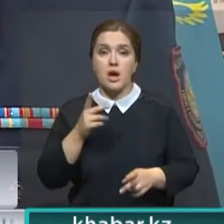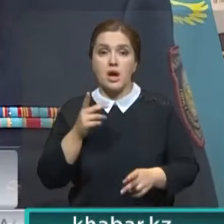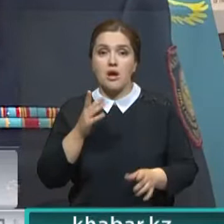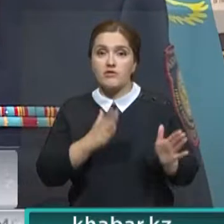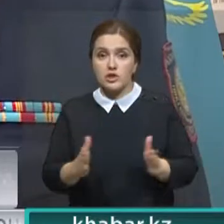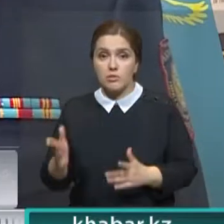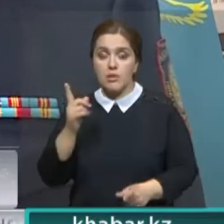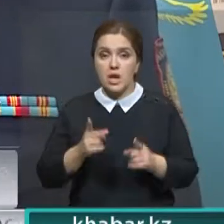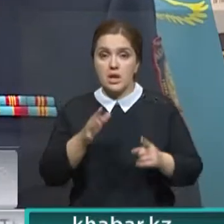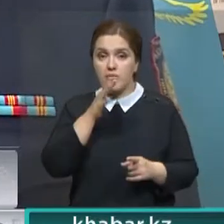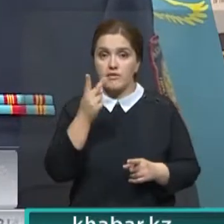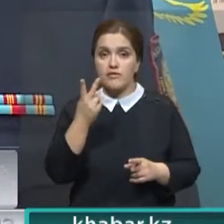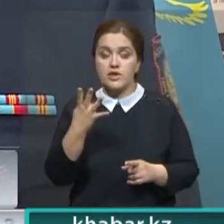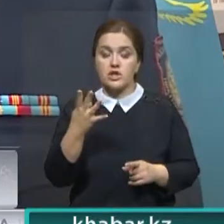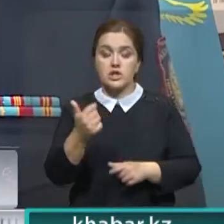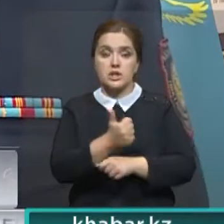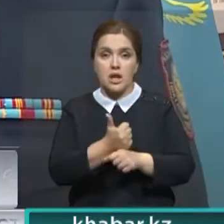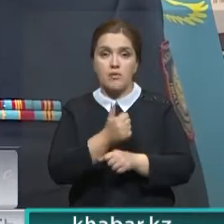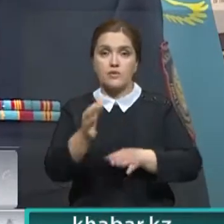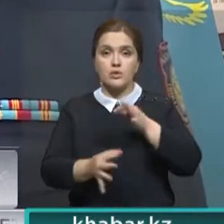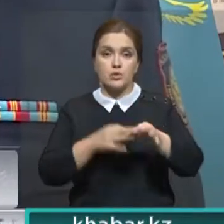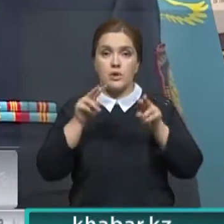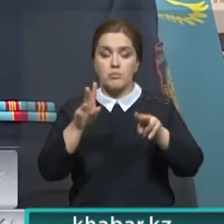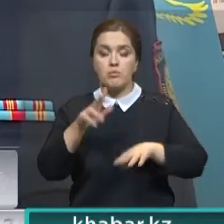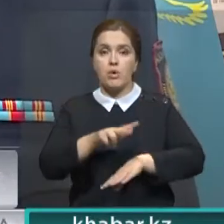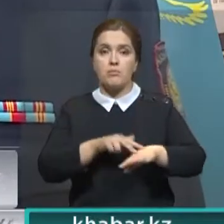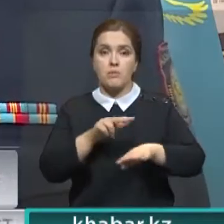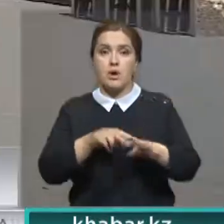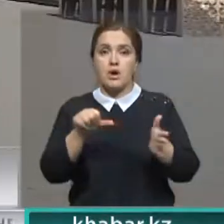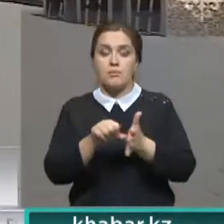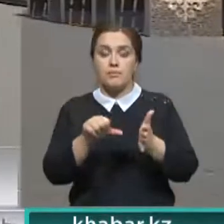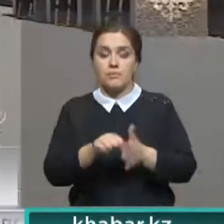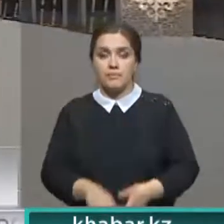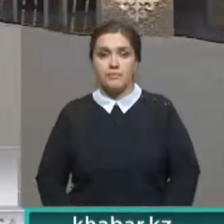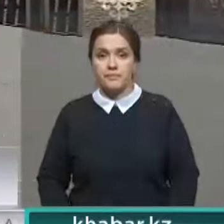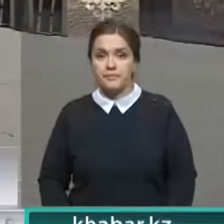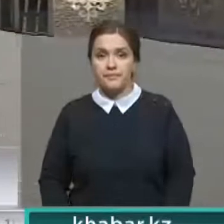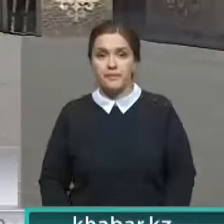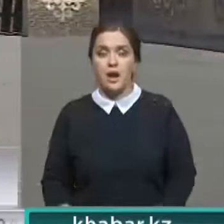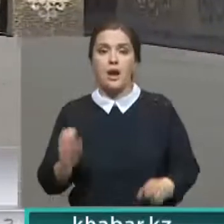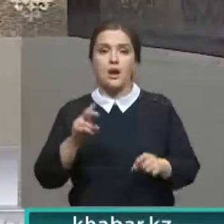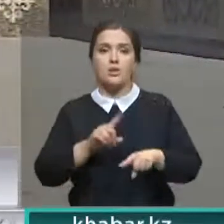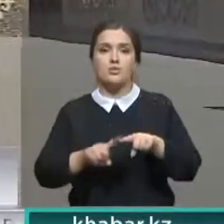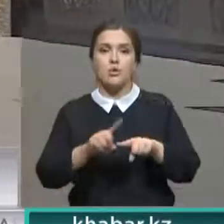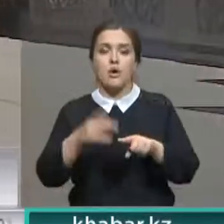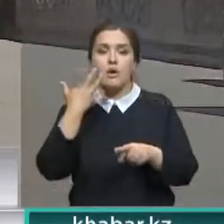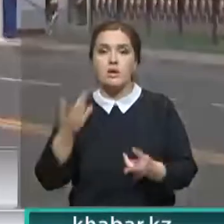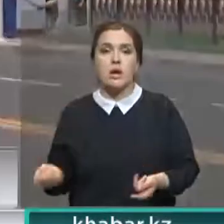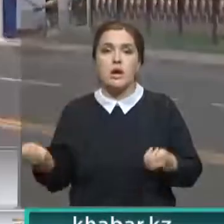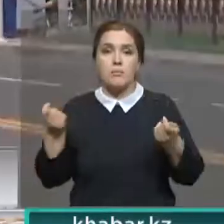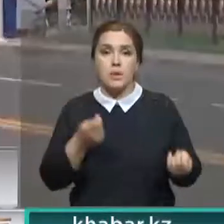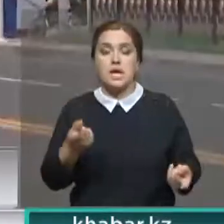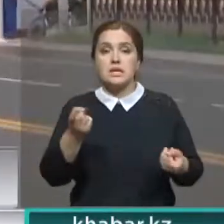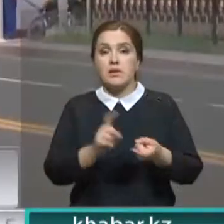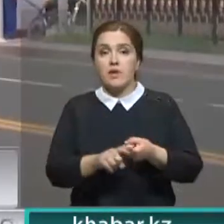24 часа в сутки, он будет находиться под контролем участкового инспектора полиции в режиме онлайн. Правда, как скоро они появятся в регионах, зависит